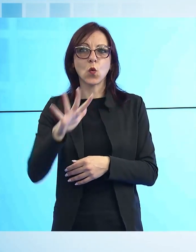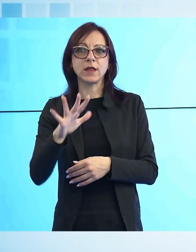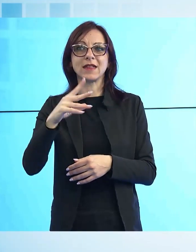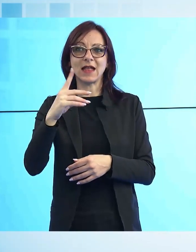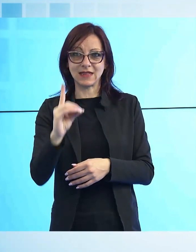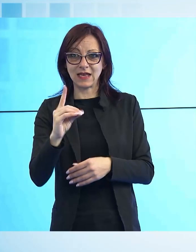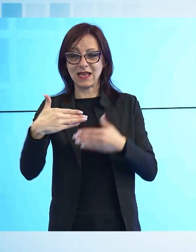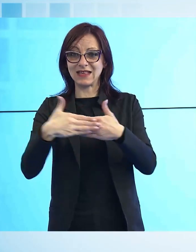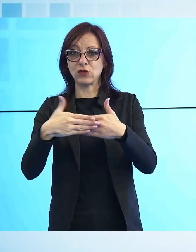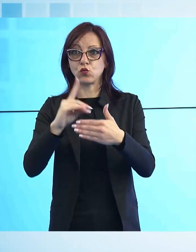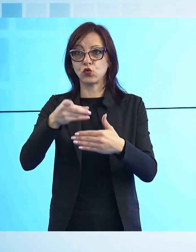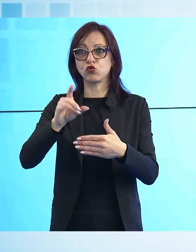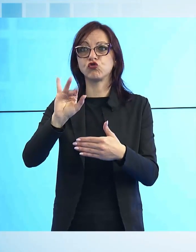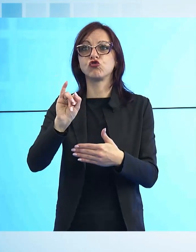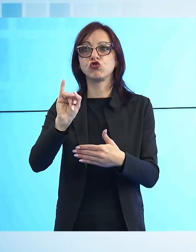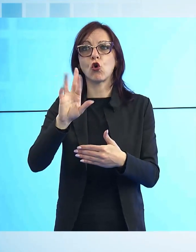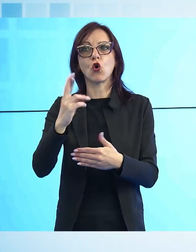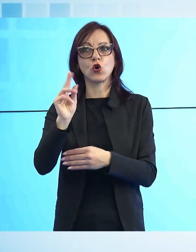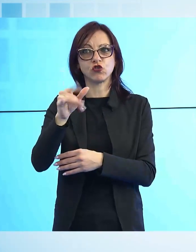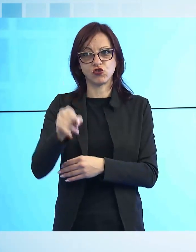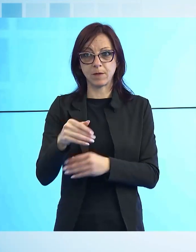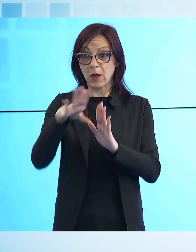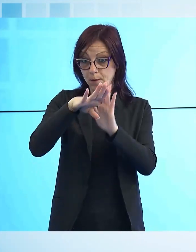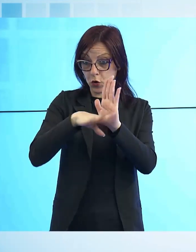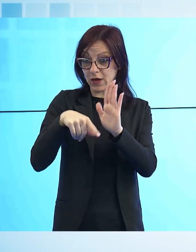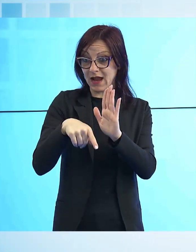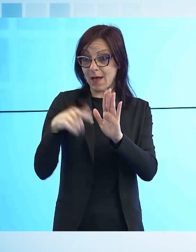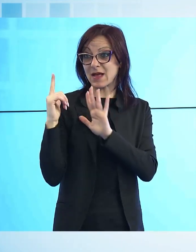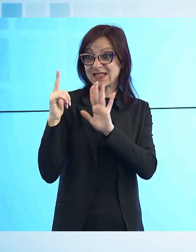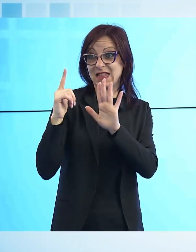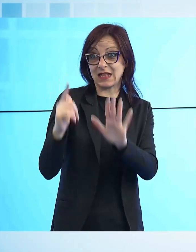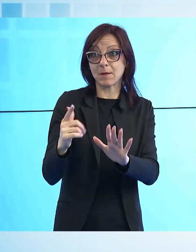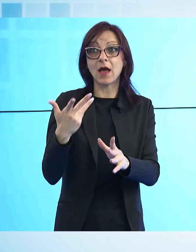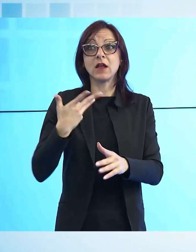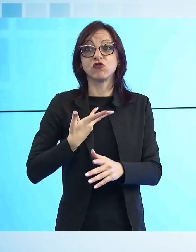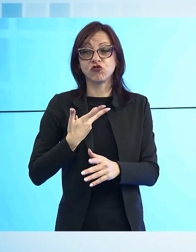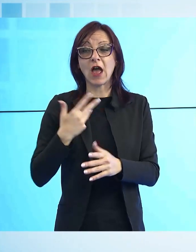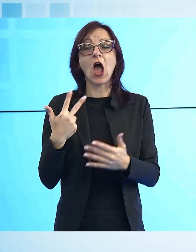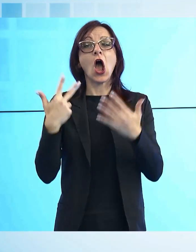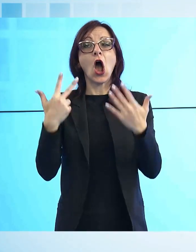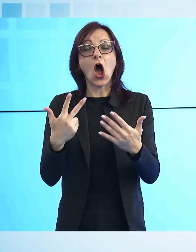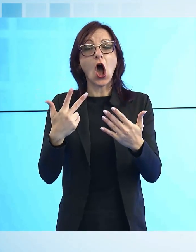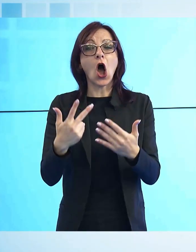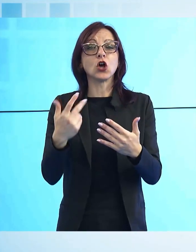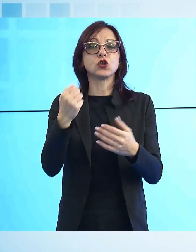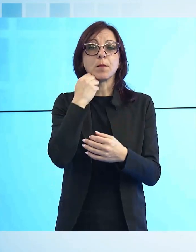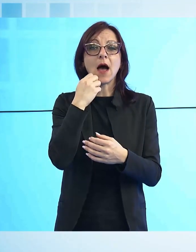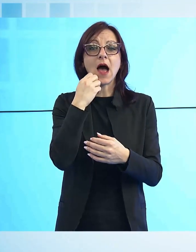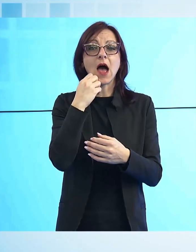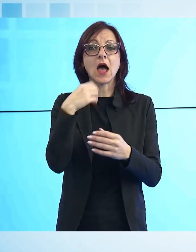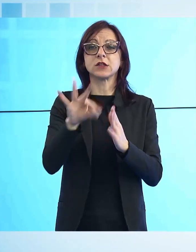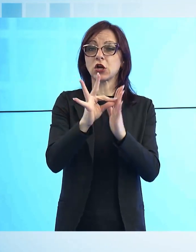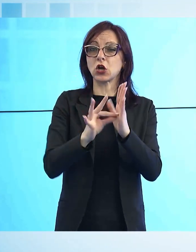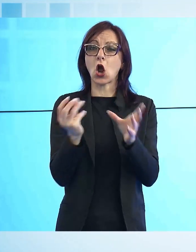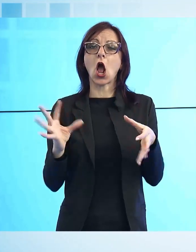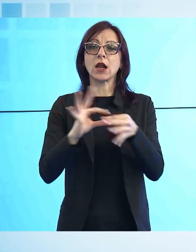vasto programma che in queste settimane ha visto l'intitolazione delle rotatorie lucchesi ad otto madri costituenti, si aggiunge questo appuntamento